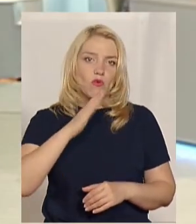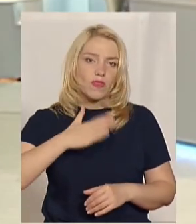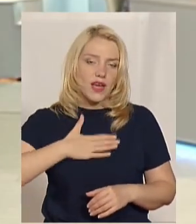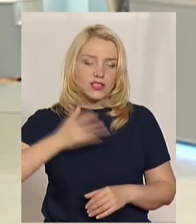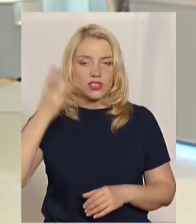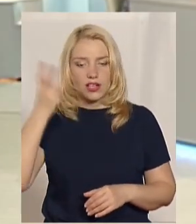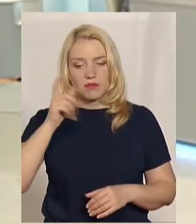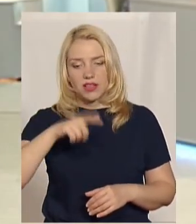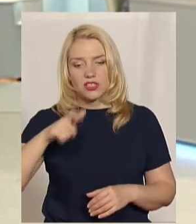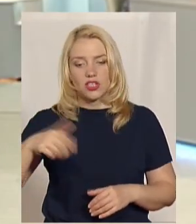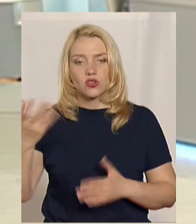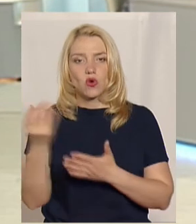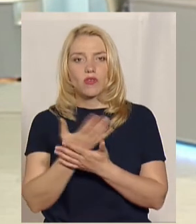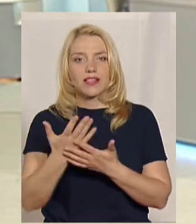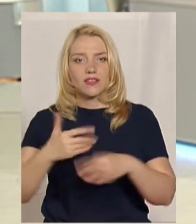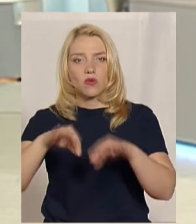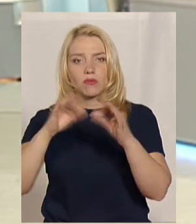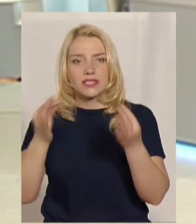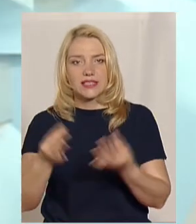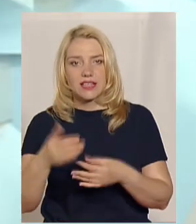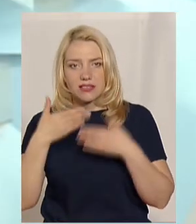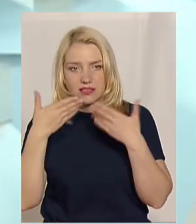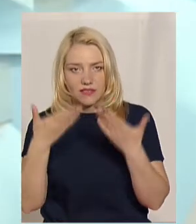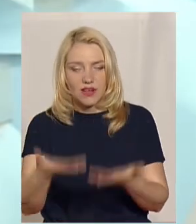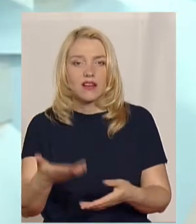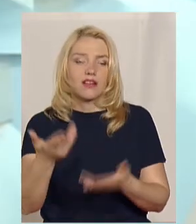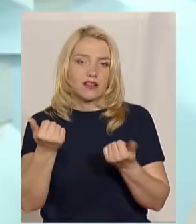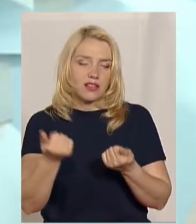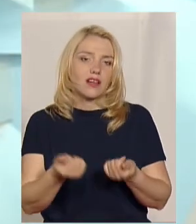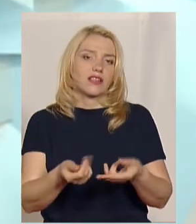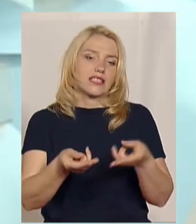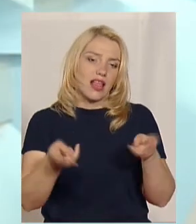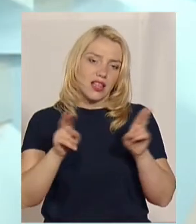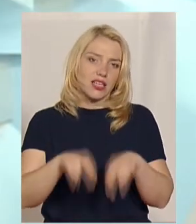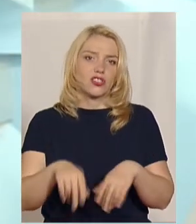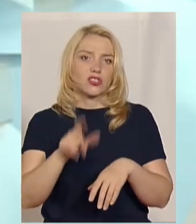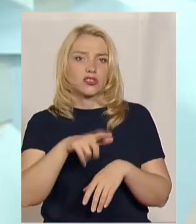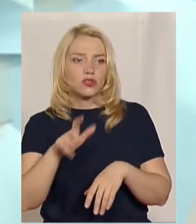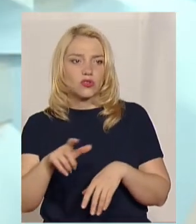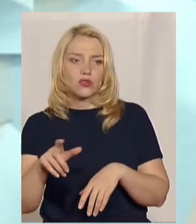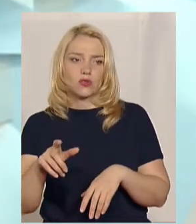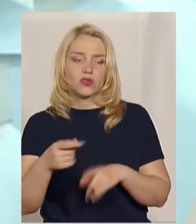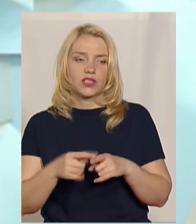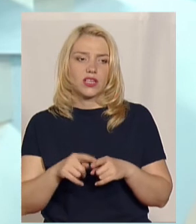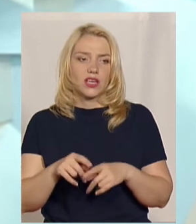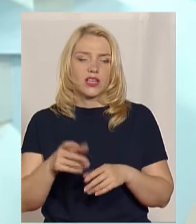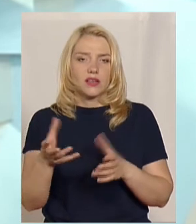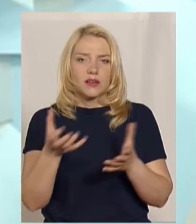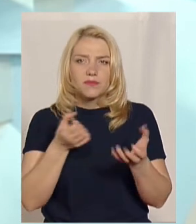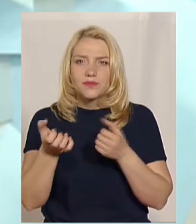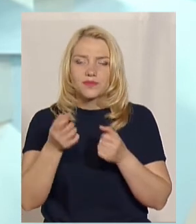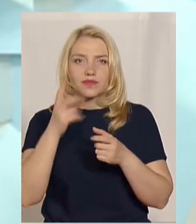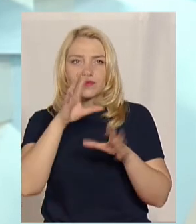кіномистецтва, до кіно? Звичайно, залишилась. Люди черпають з фільмів. Кожну фразу можна використатися.